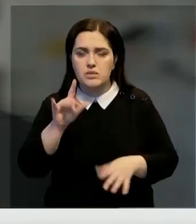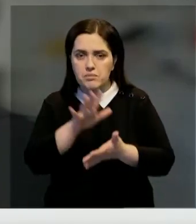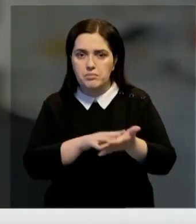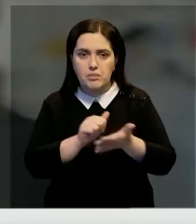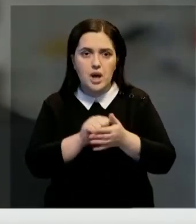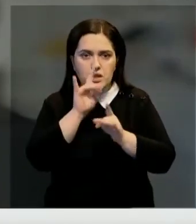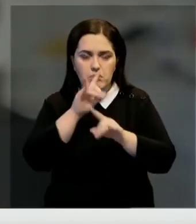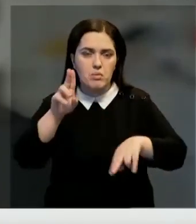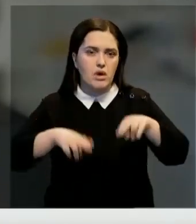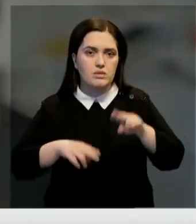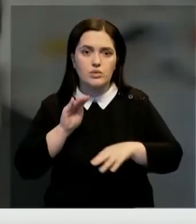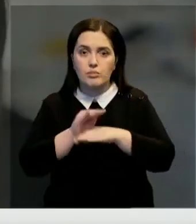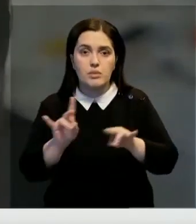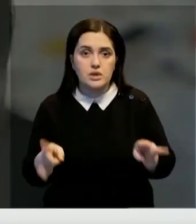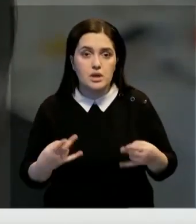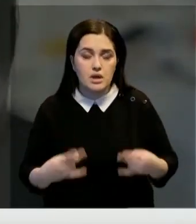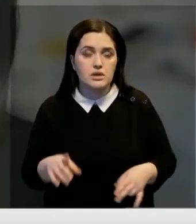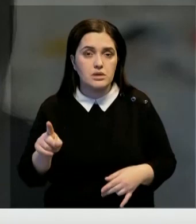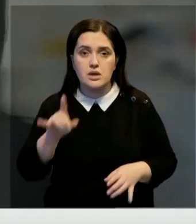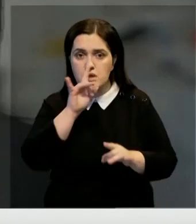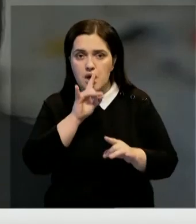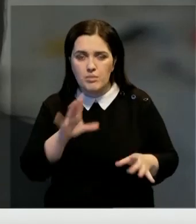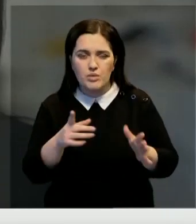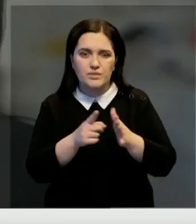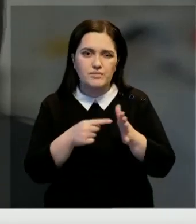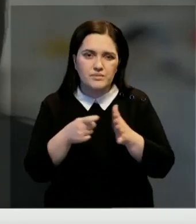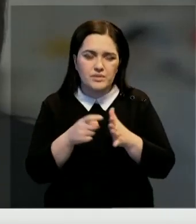Подкрашивать их не надо. И от них не будет занос.